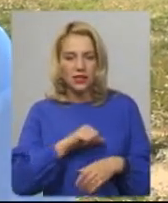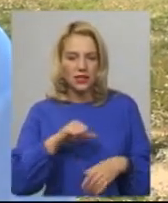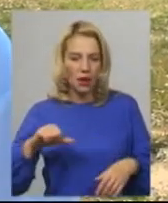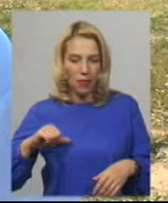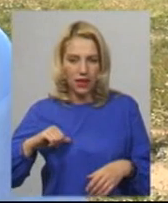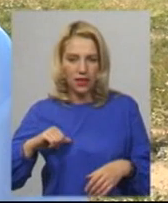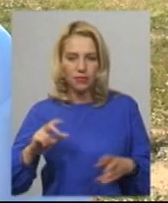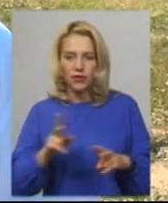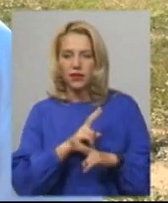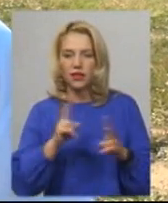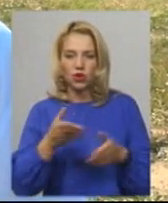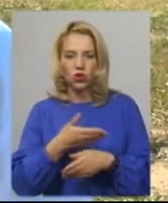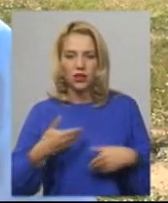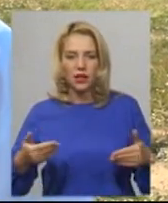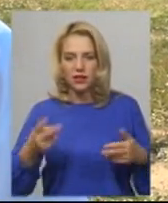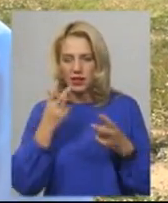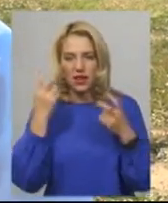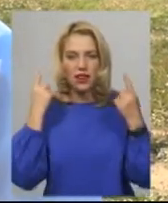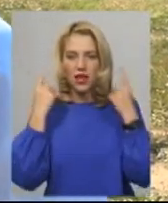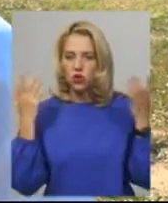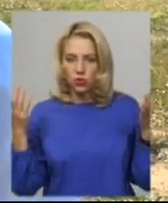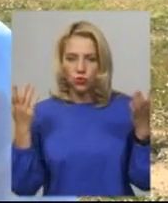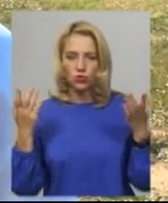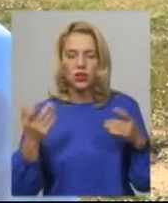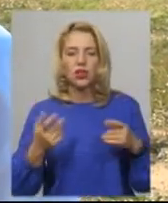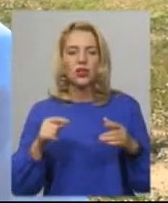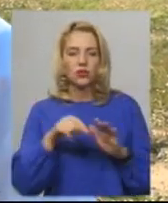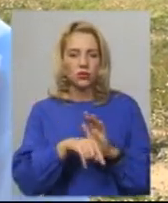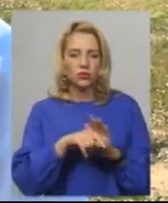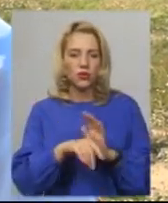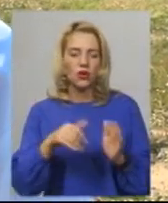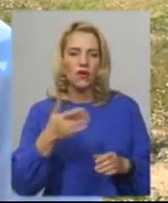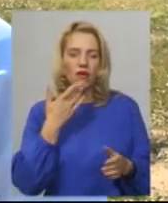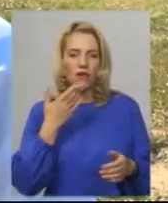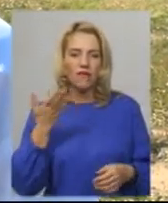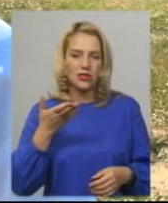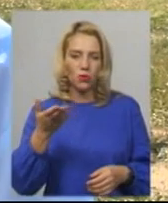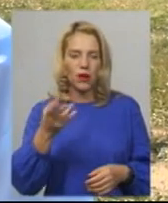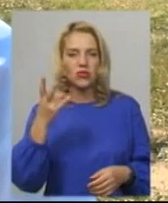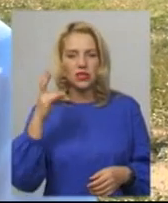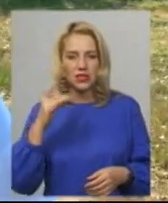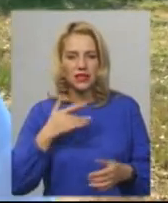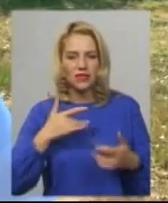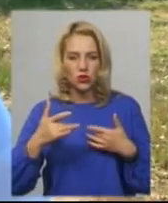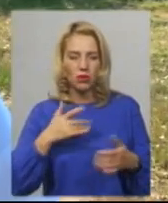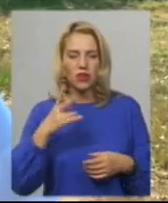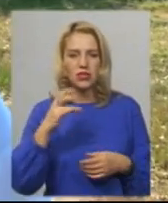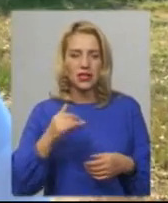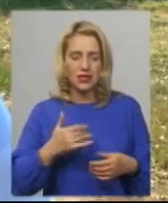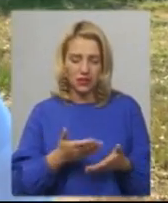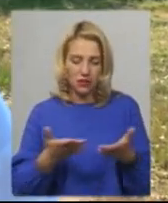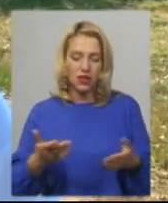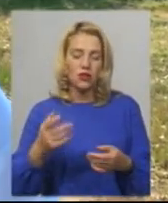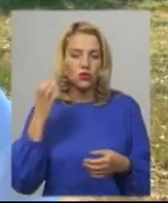нас ніхто більше і не чув. Тобто, виступаючи на сцені, вони же і слухали своїх друзів. По пропозиції